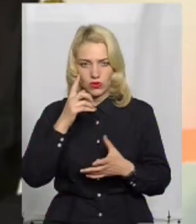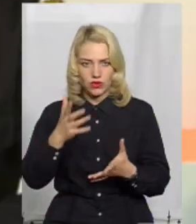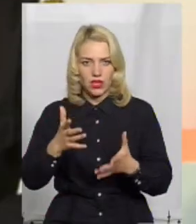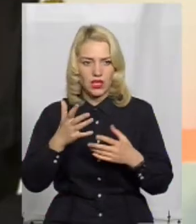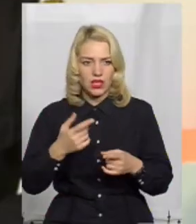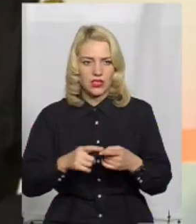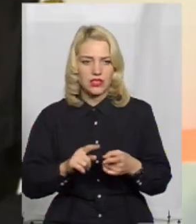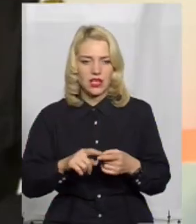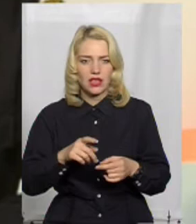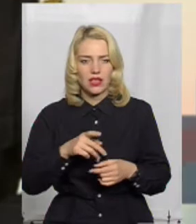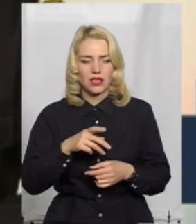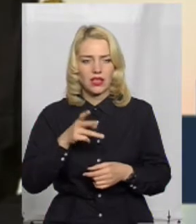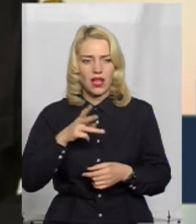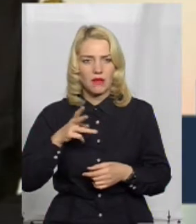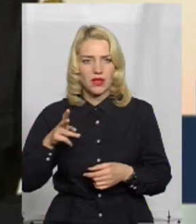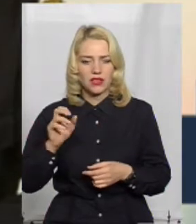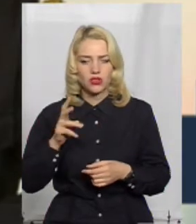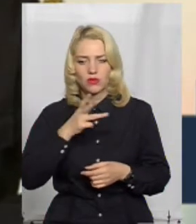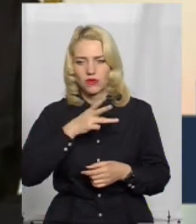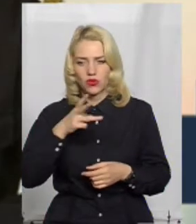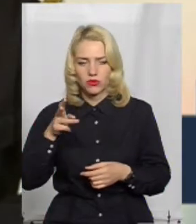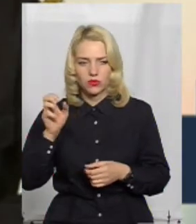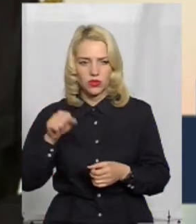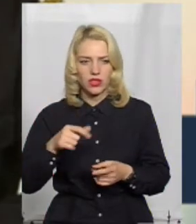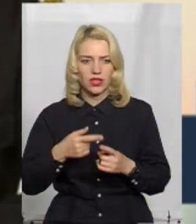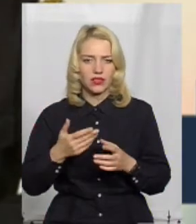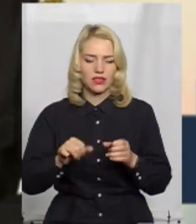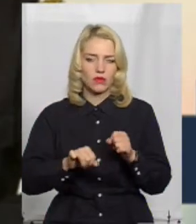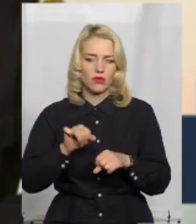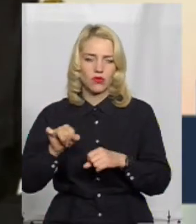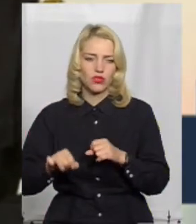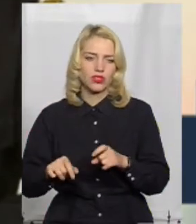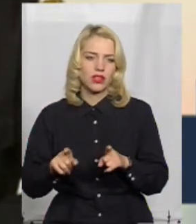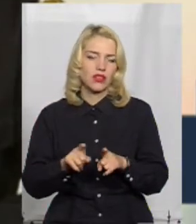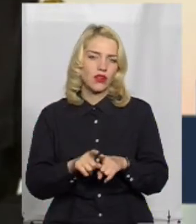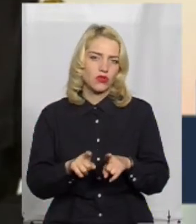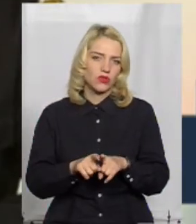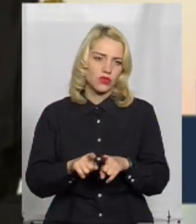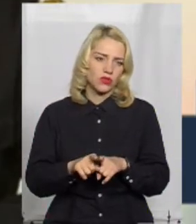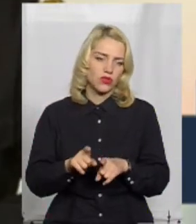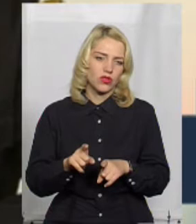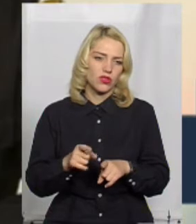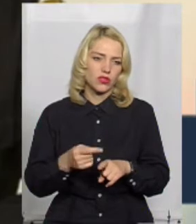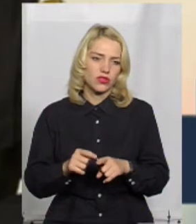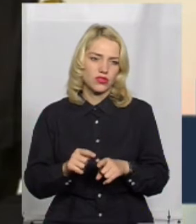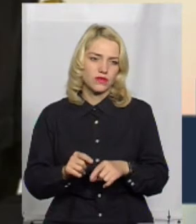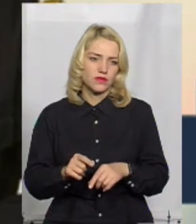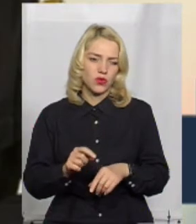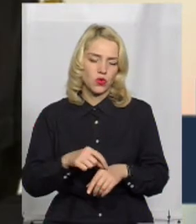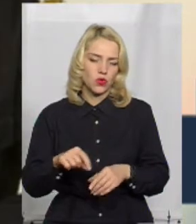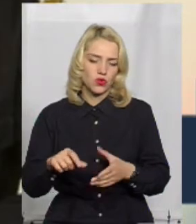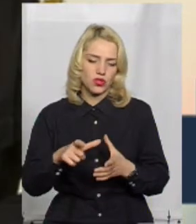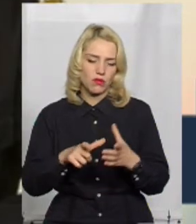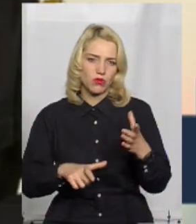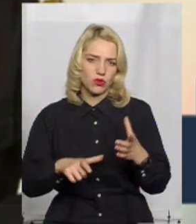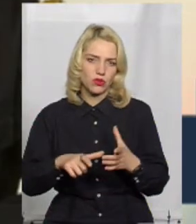GoPro-камера, щоб вони могли фіксувати, наприклад, певні правопорушення. Також там знаходиться блокнотик, ручка,